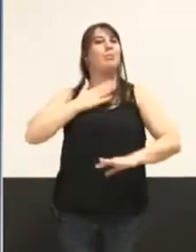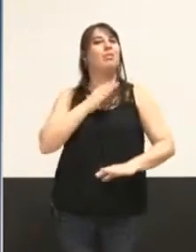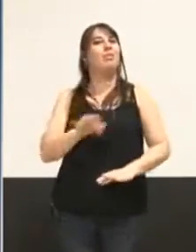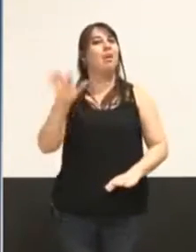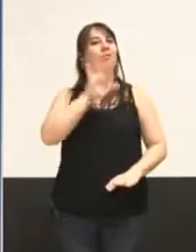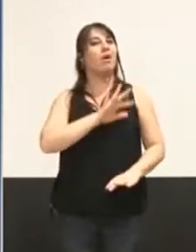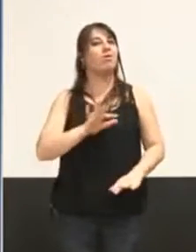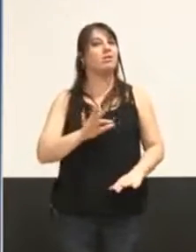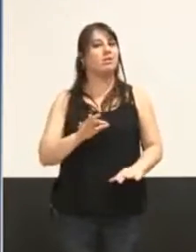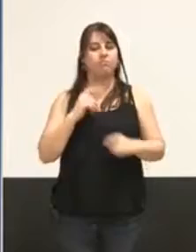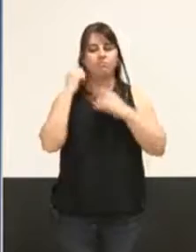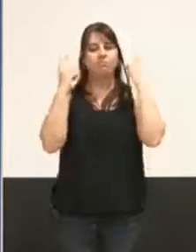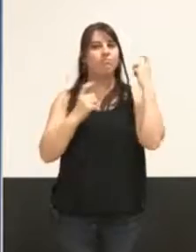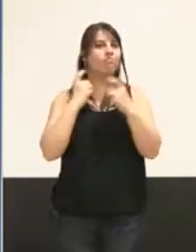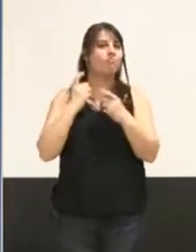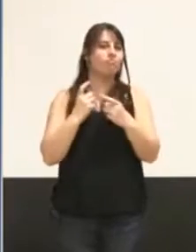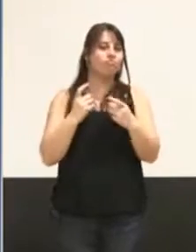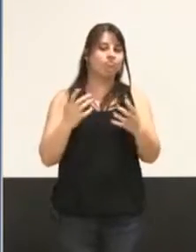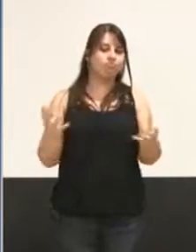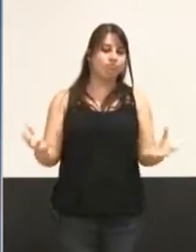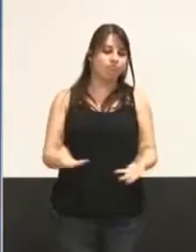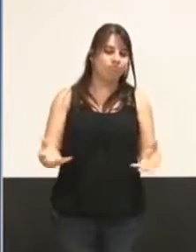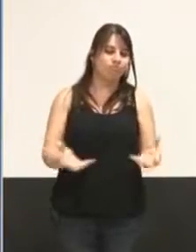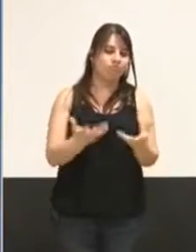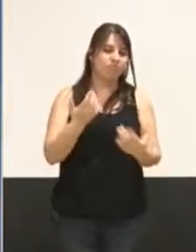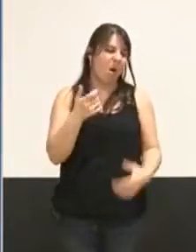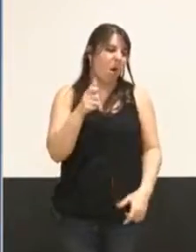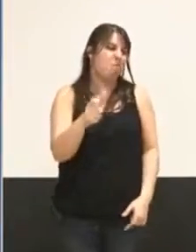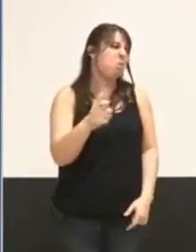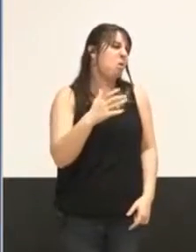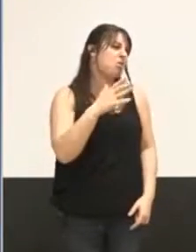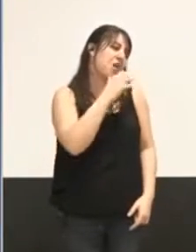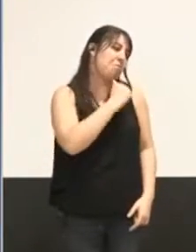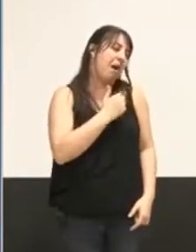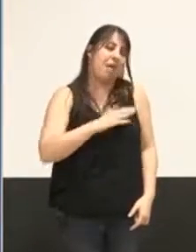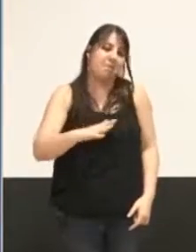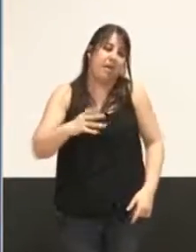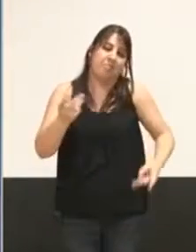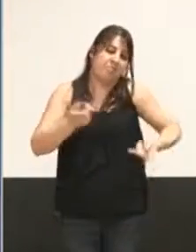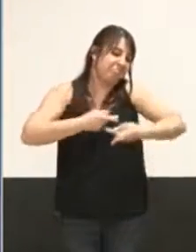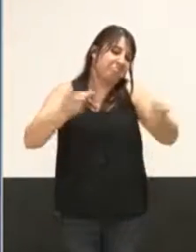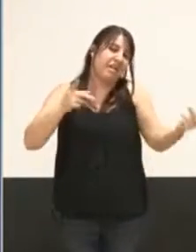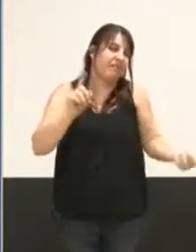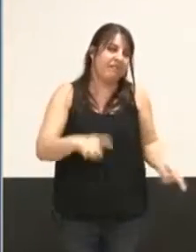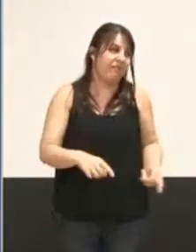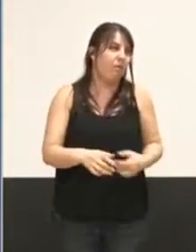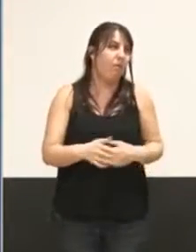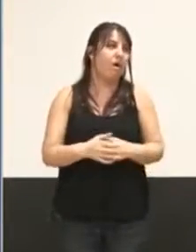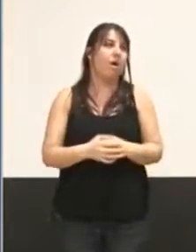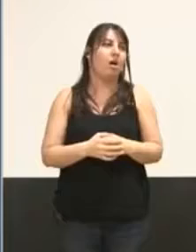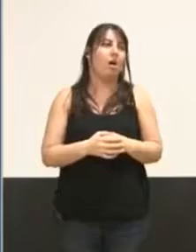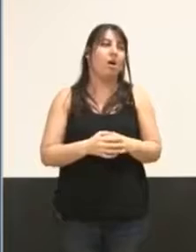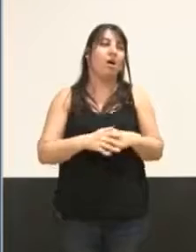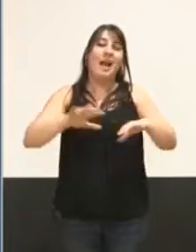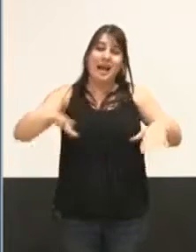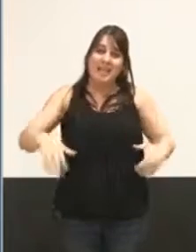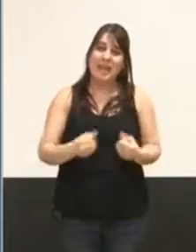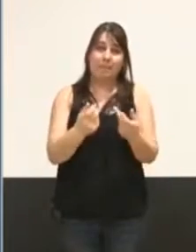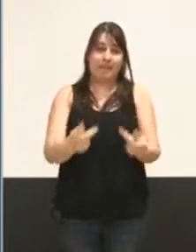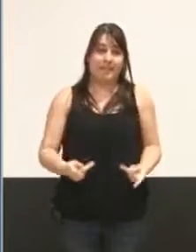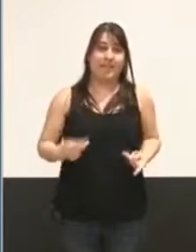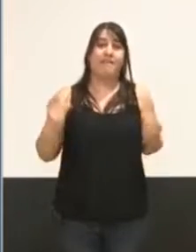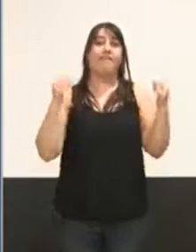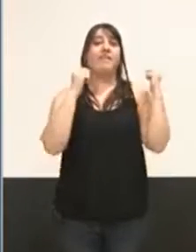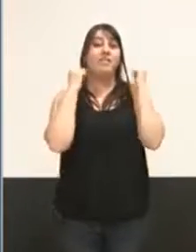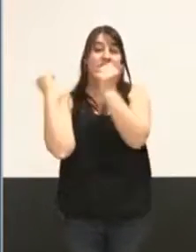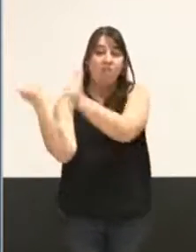favorisons, je n'aime plus utiliser cette formule, mais il faut le dire, la faculté de vivre tous ensemble